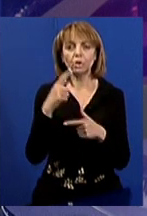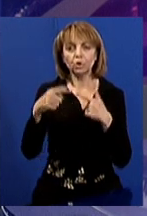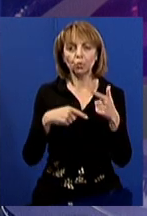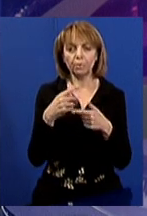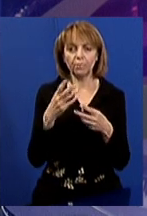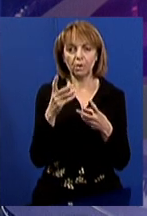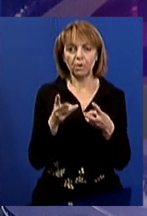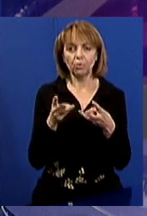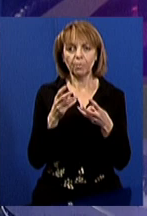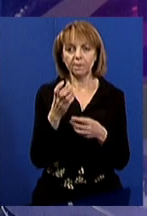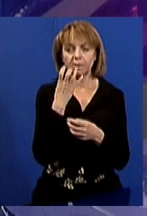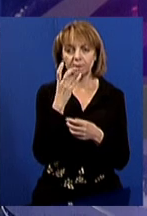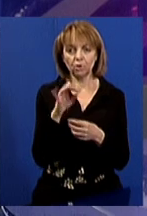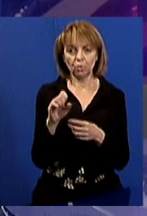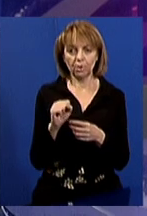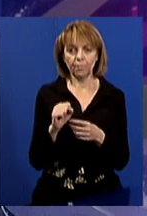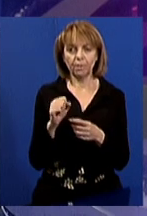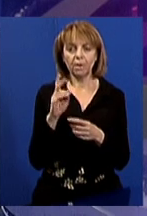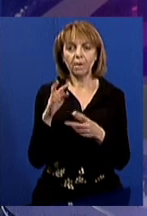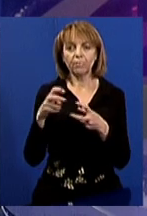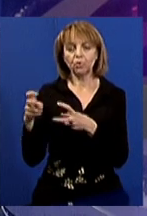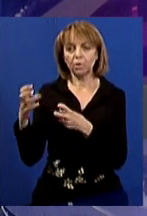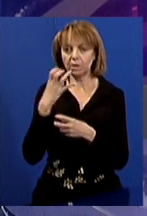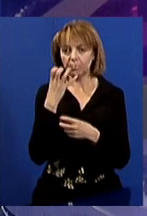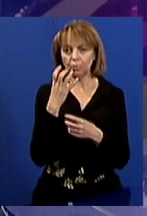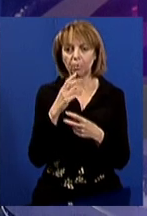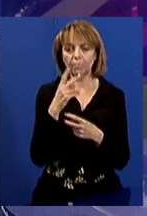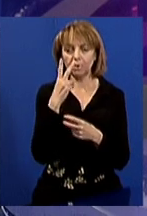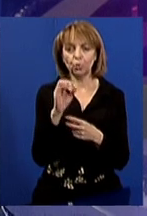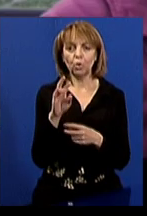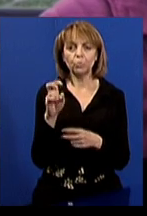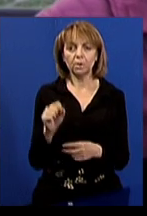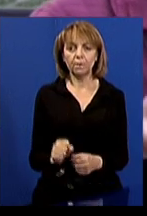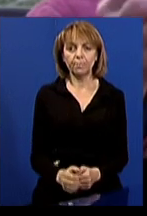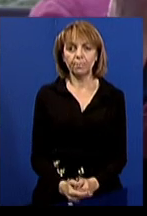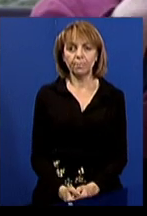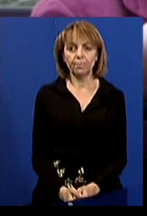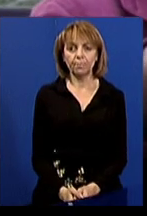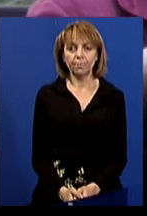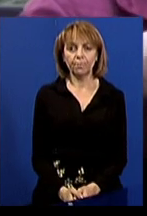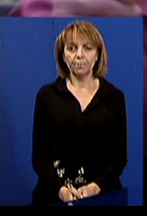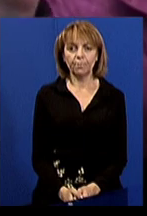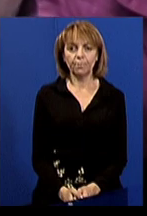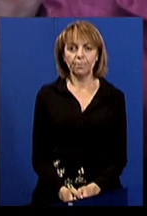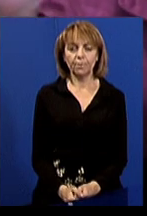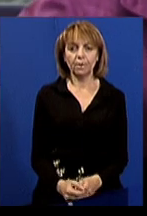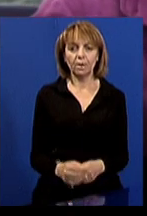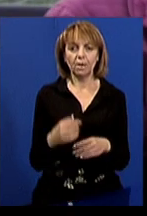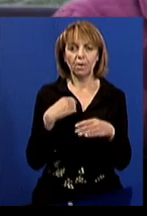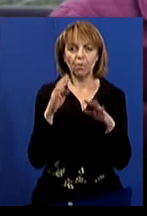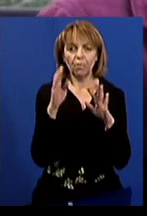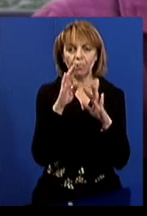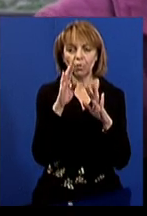опалювального сезону. Як вимикали теплопостачання у місті, бачила Юлія Губська. «Воздух я собі випускала,